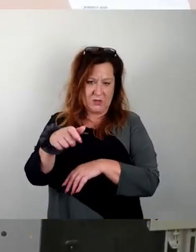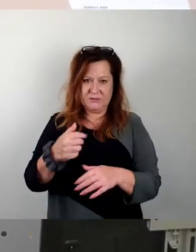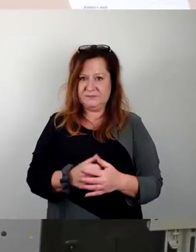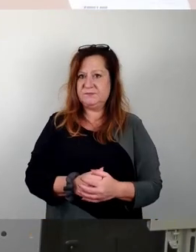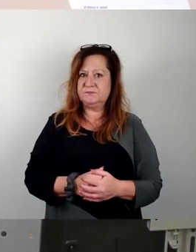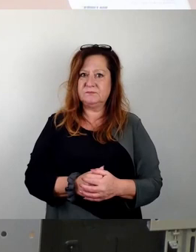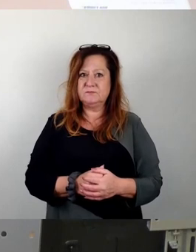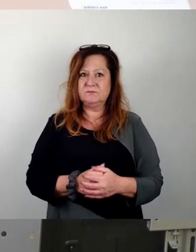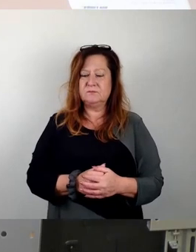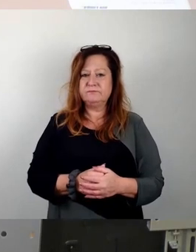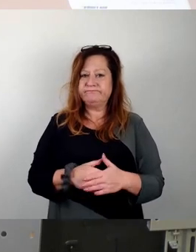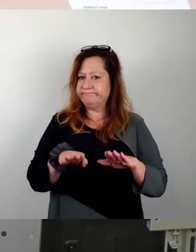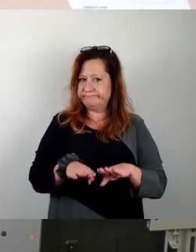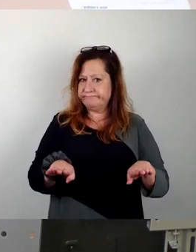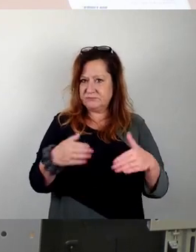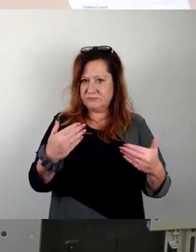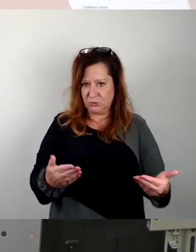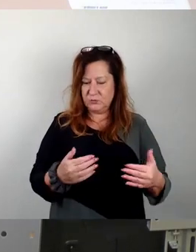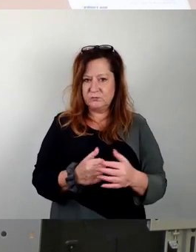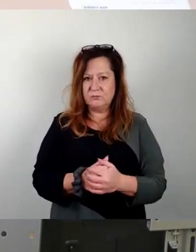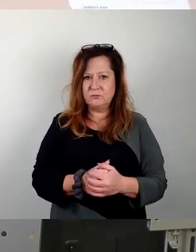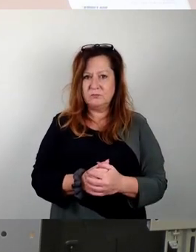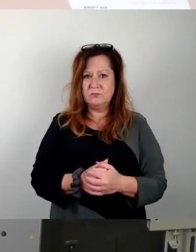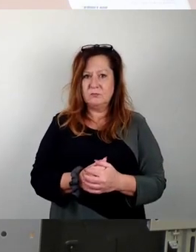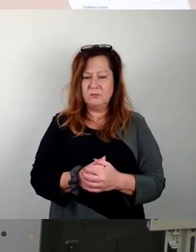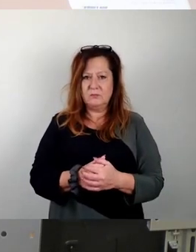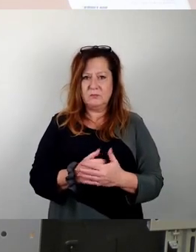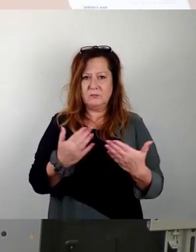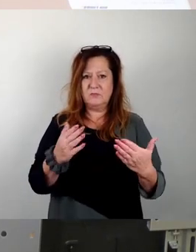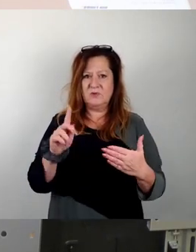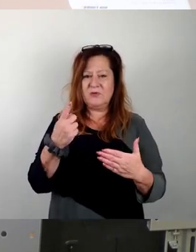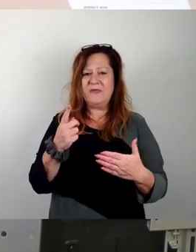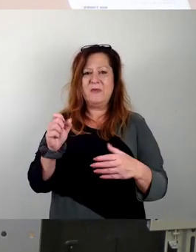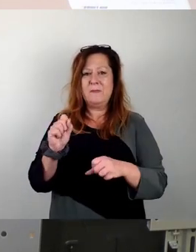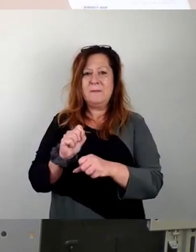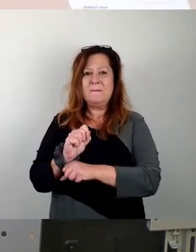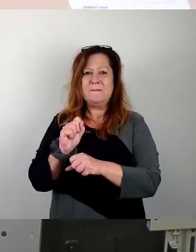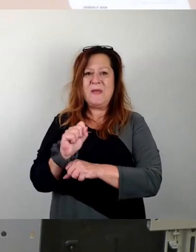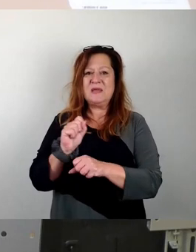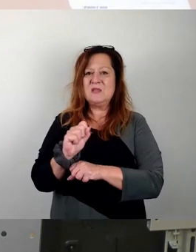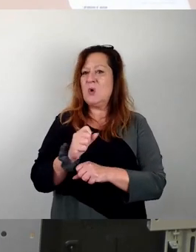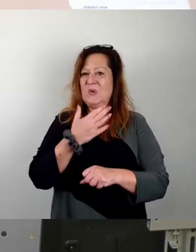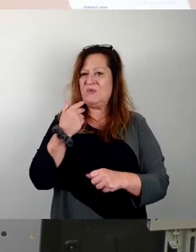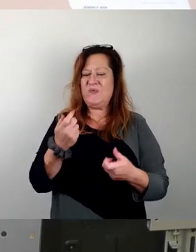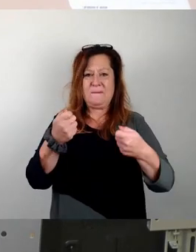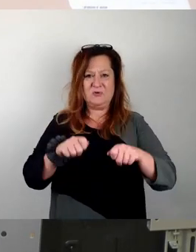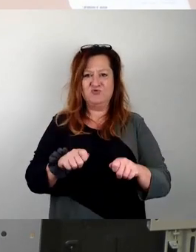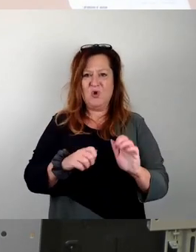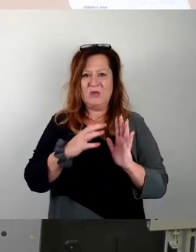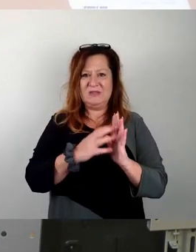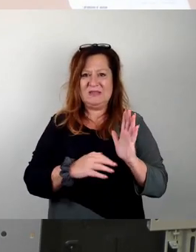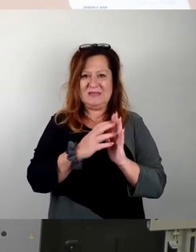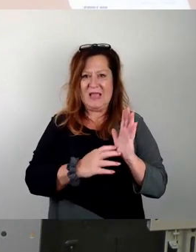Grundsätzlich ist es so, warum schredet der Petent zuerst, weil eine Petition meistens keinen Beschlusstext hat, sondern von Bürgern